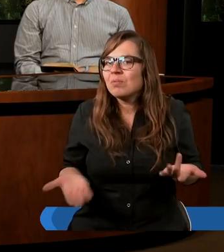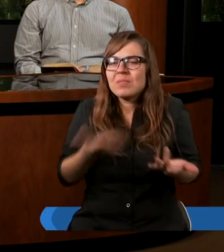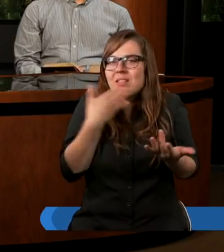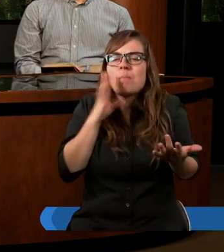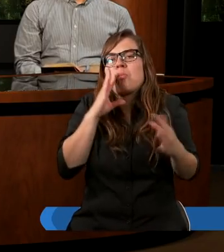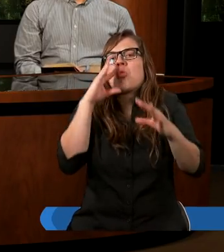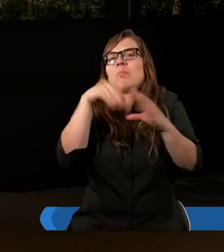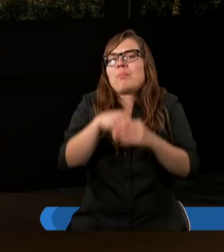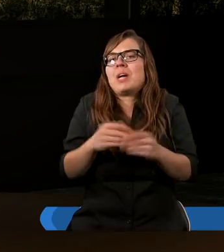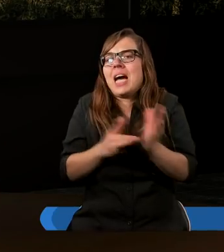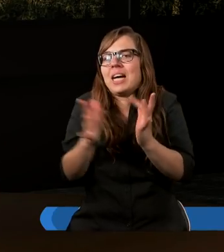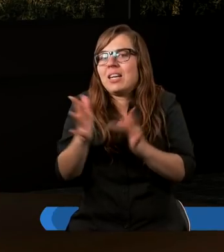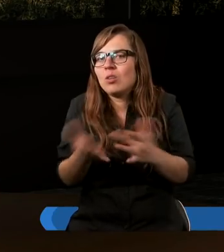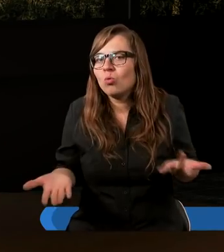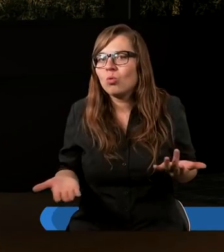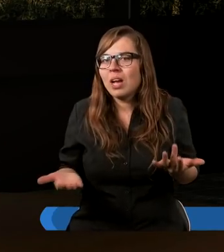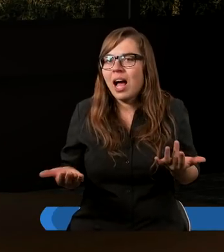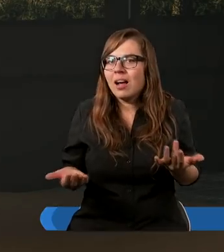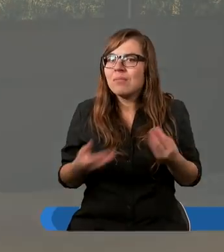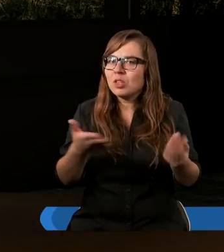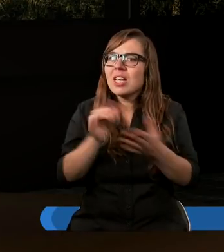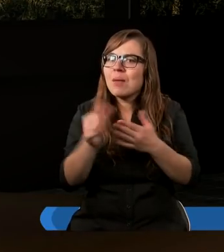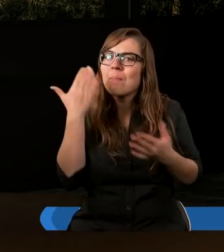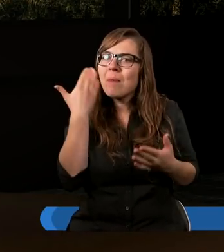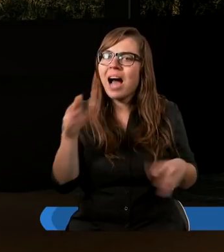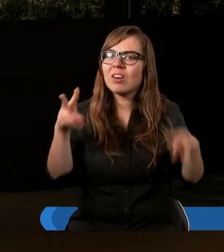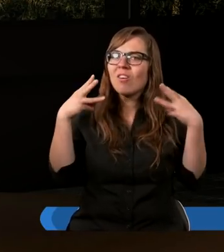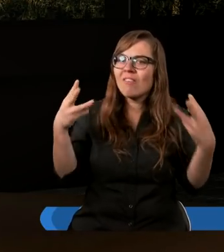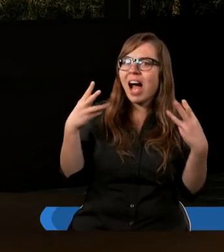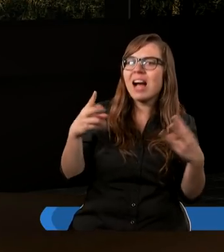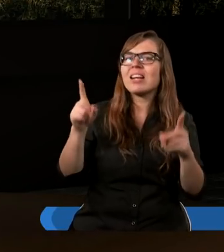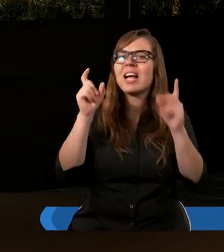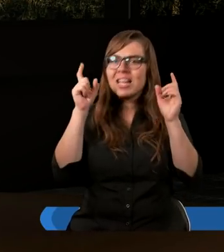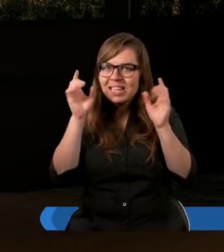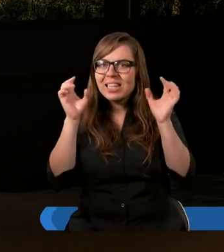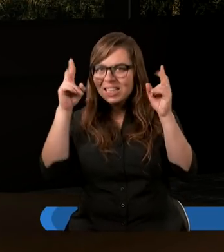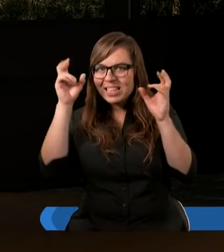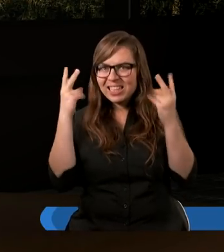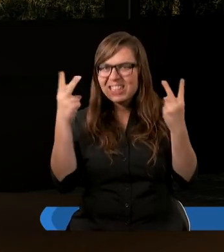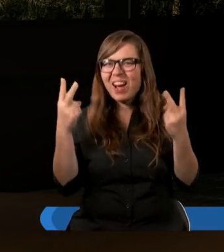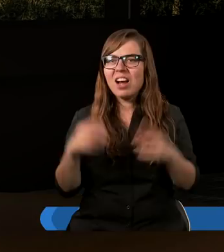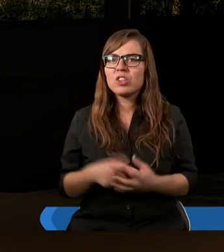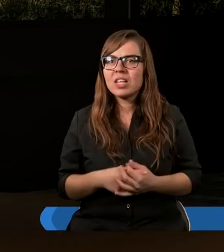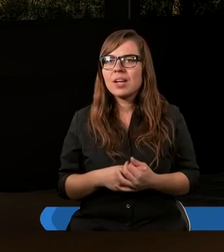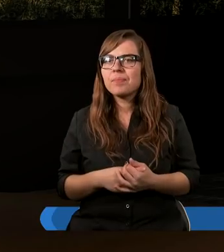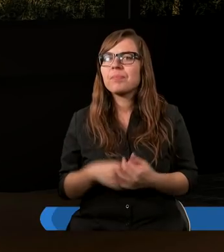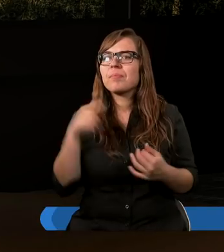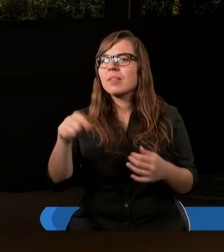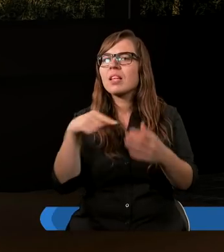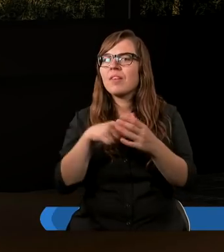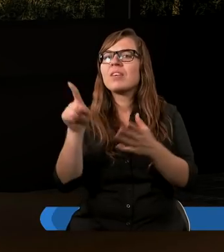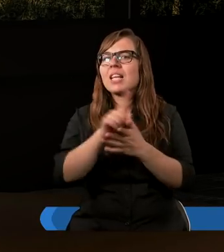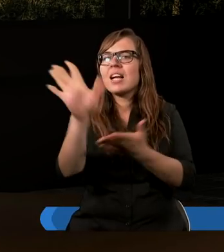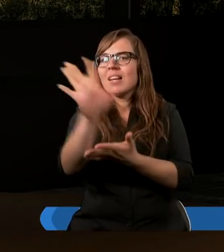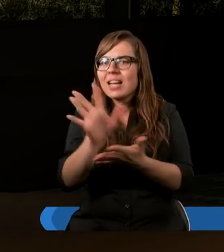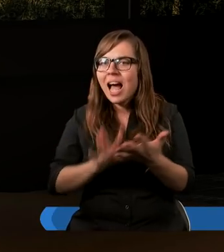Chrystusa. To jest bardzo, bardzo istotne. I też, też oczywiście to wspomina też Paweł ten tekście, gdzie po prostu wspominałem